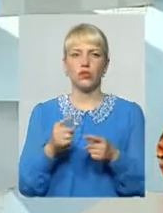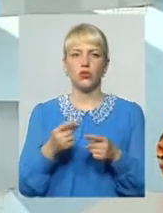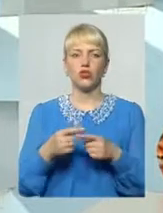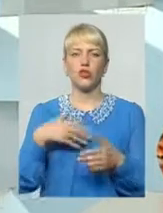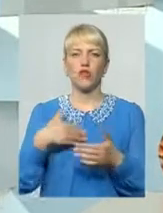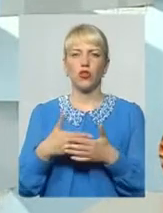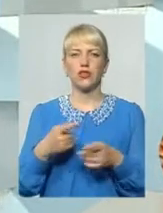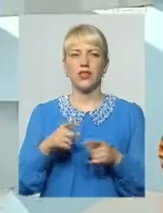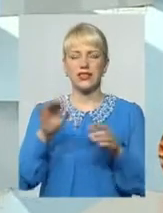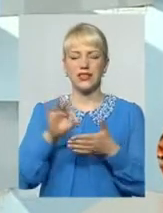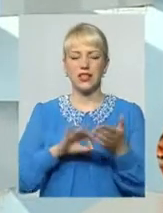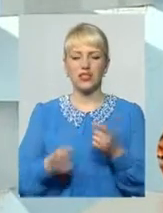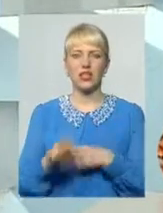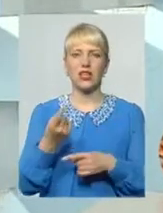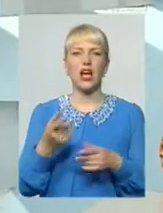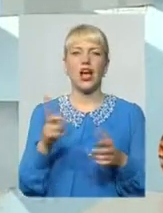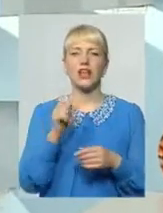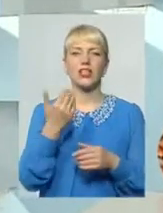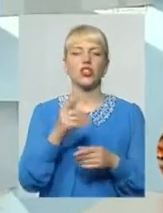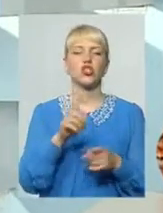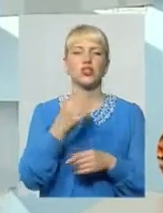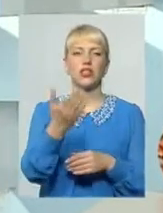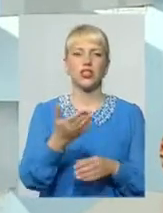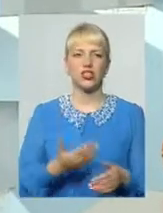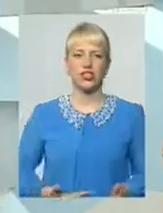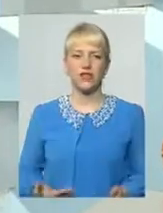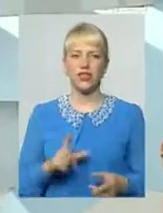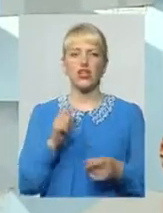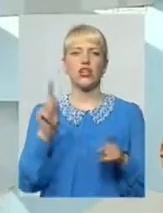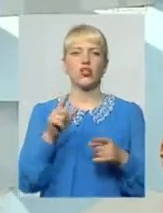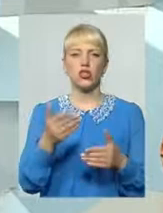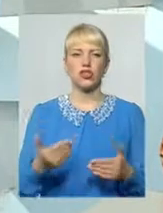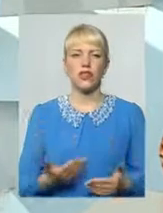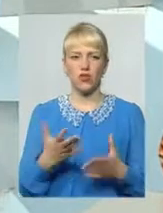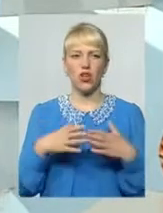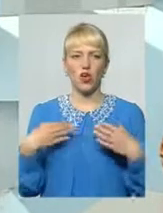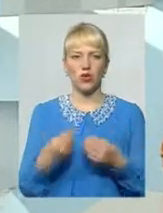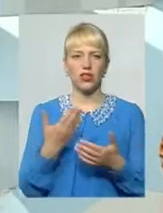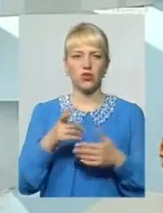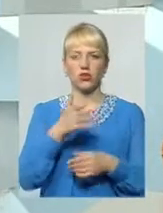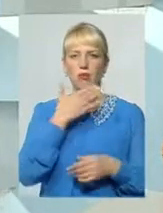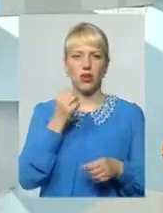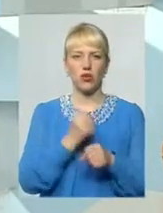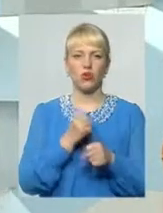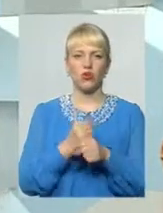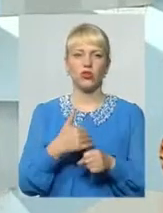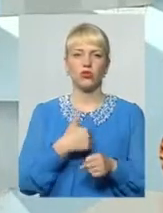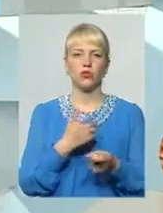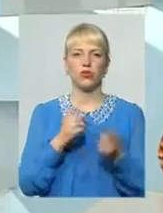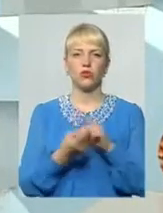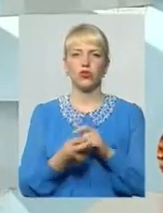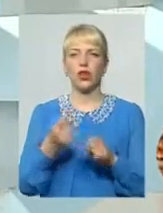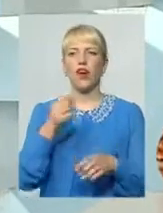відразу виникає запитання А за що ти живеш, а за що живе твоя родина Якщо ти не маєш роботи, і ти хочеш бути волонтером